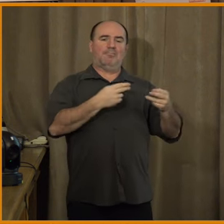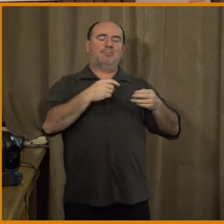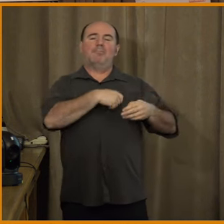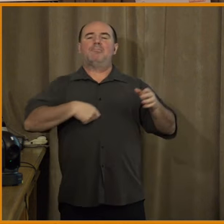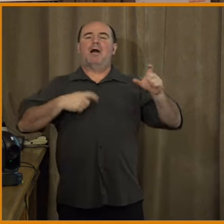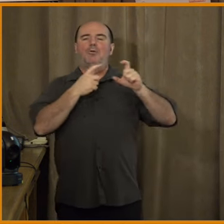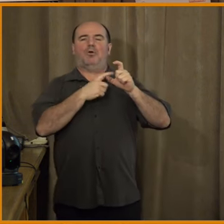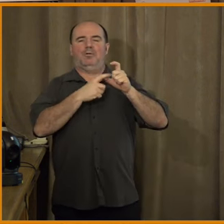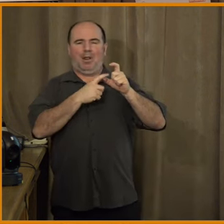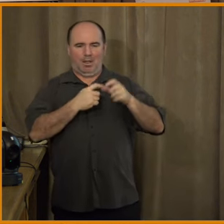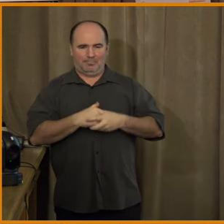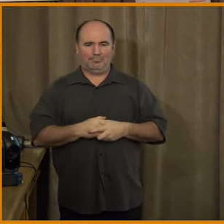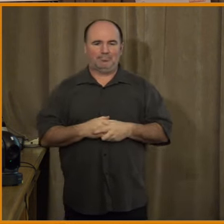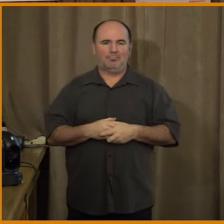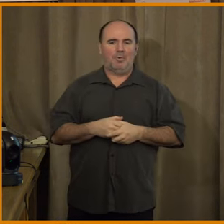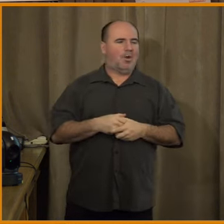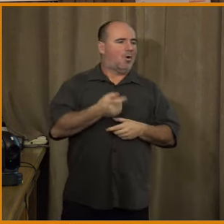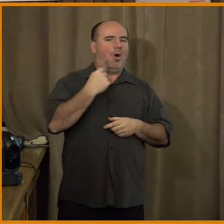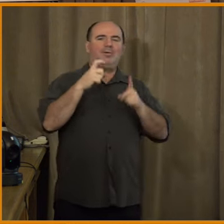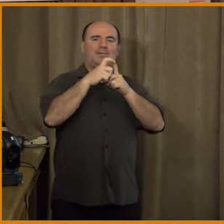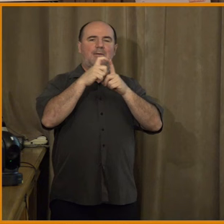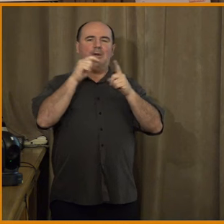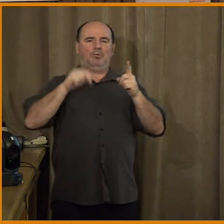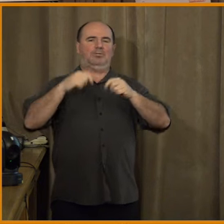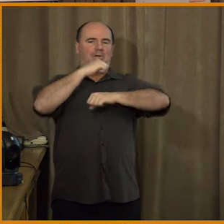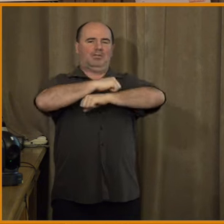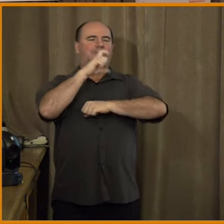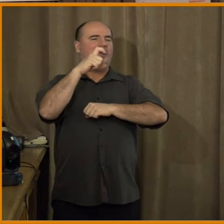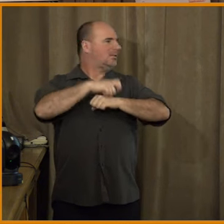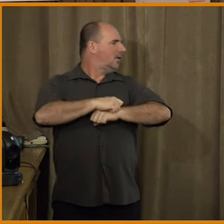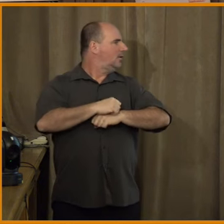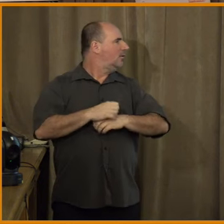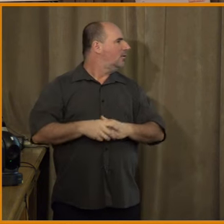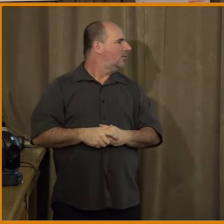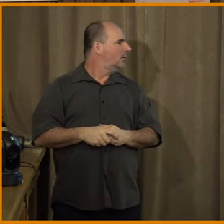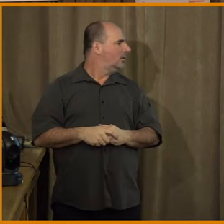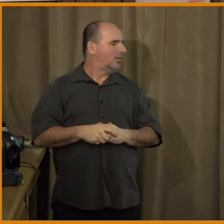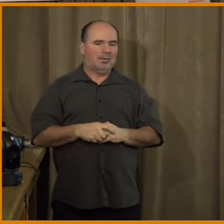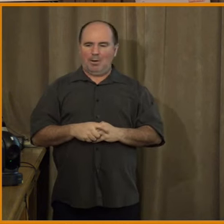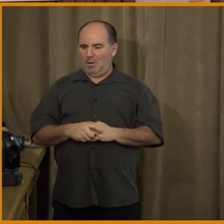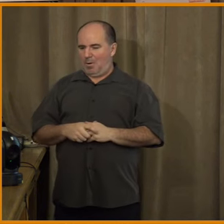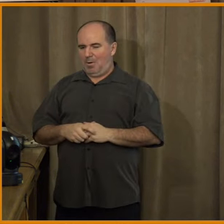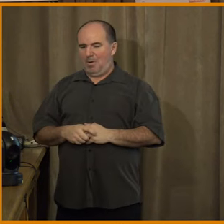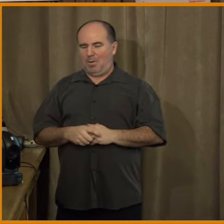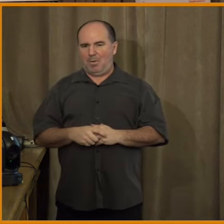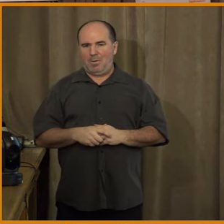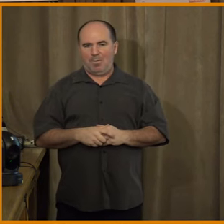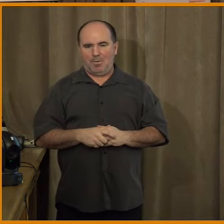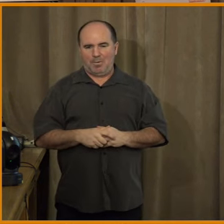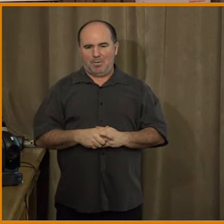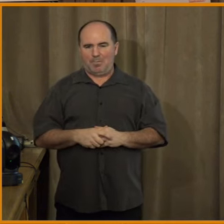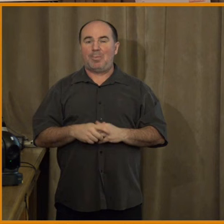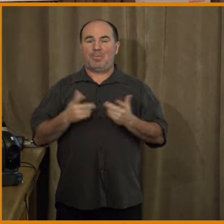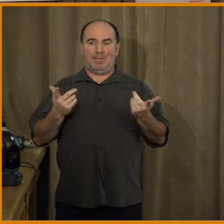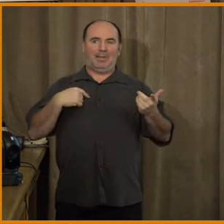Dobře, děkuju za My jsme si to vždycky měli zapnout, ten, kdo mluví, a ten, kdo nemluví, tak vypnout. To je tady